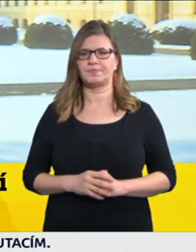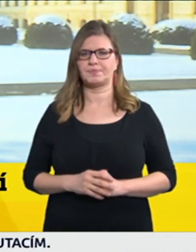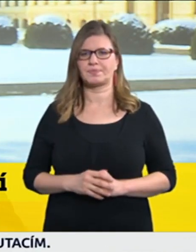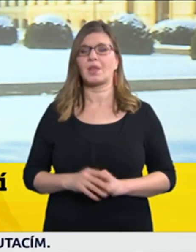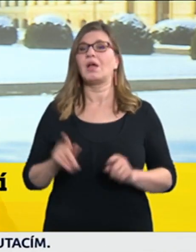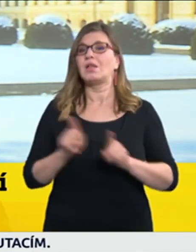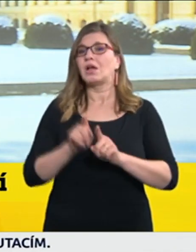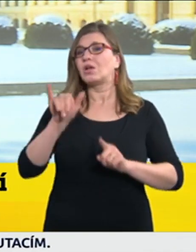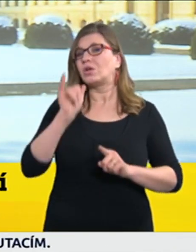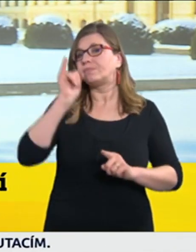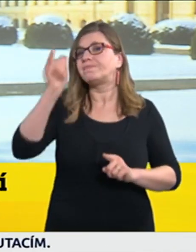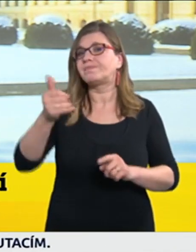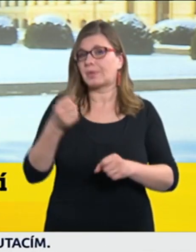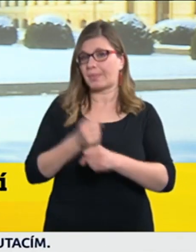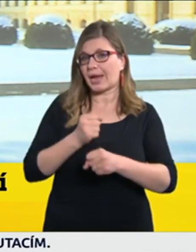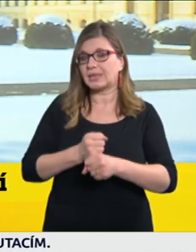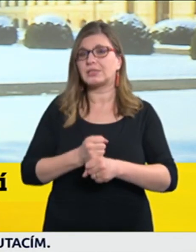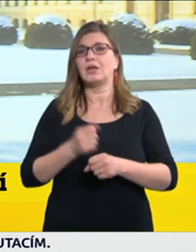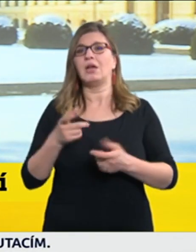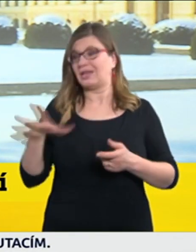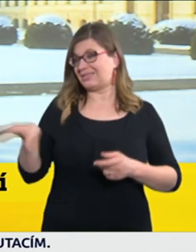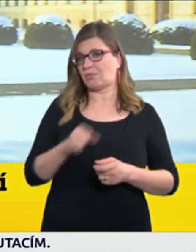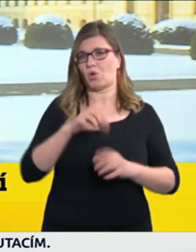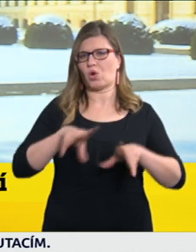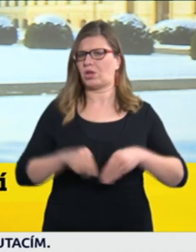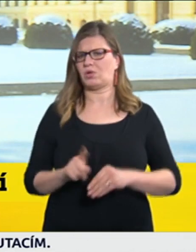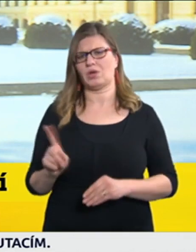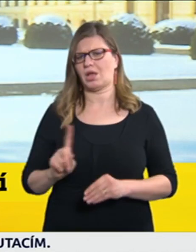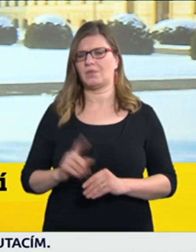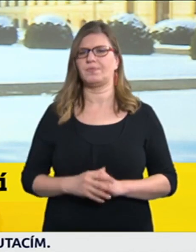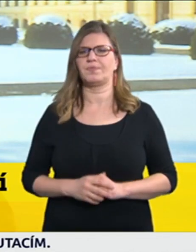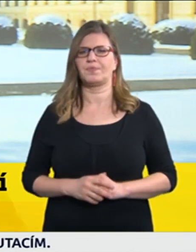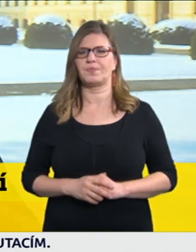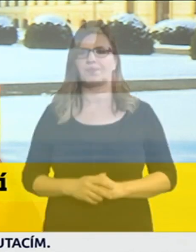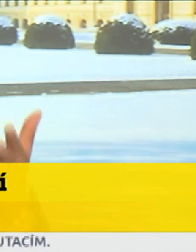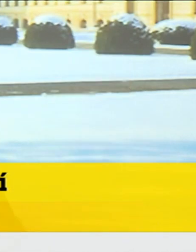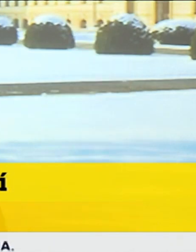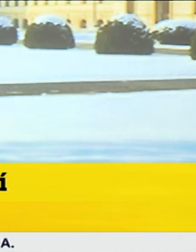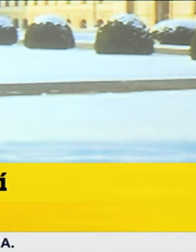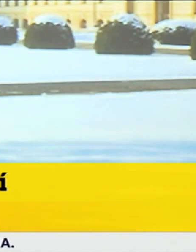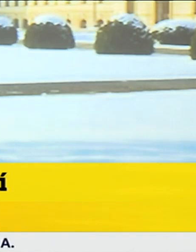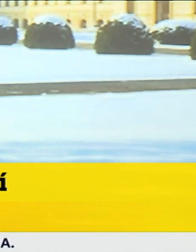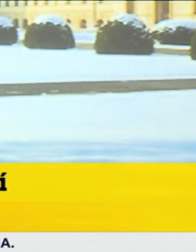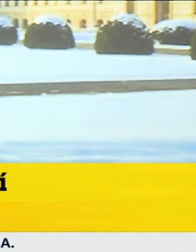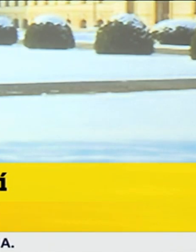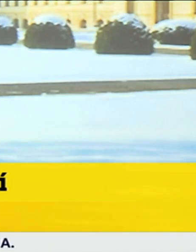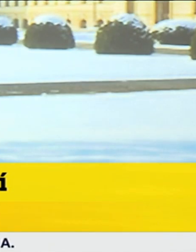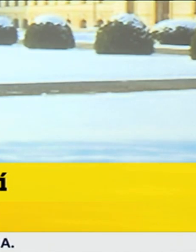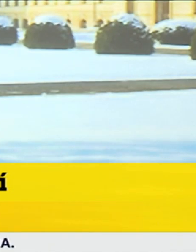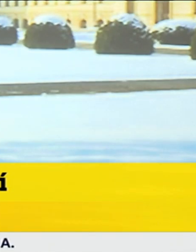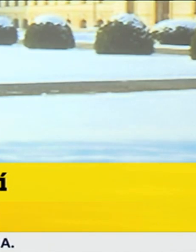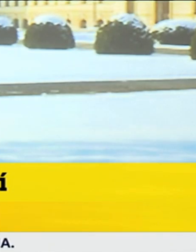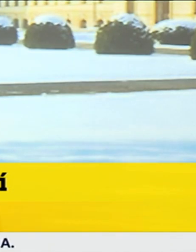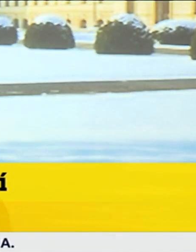a současně tím zeliminujeme riziko toho, že se budou využívat například některé horské